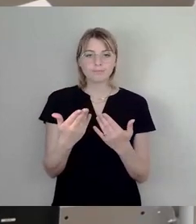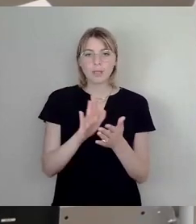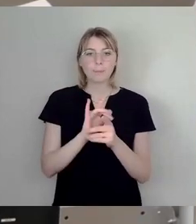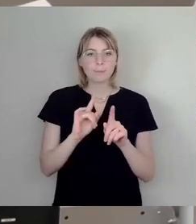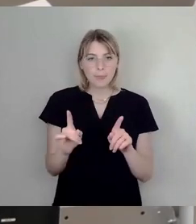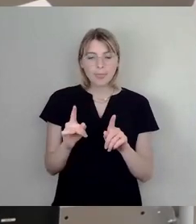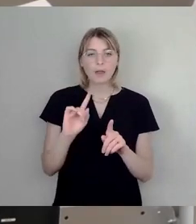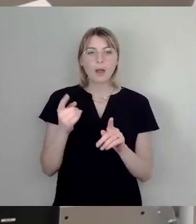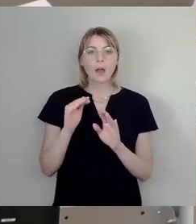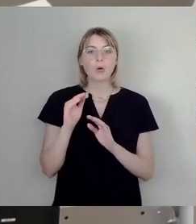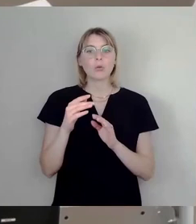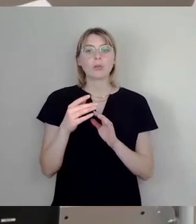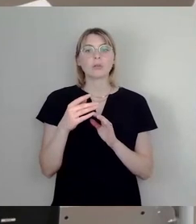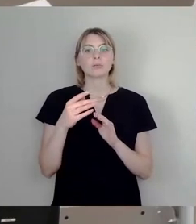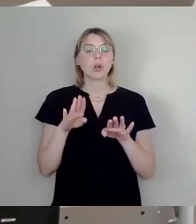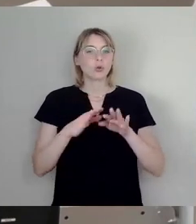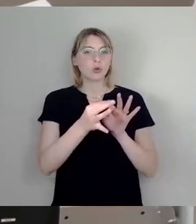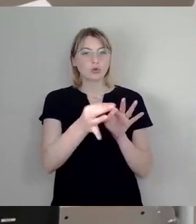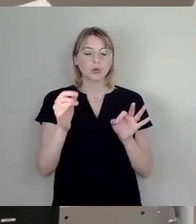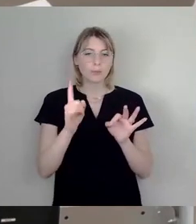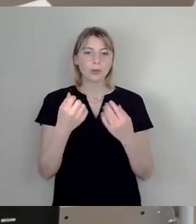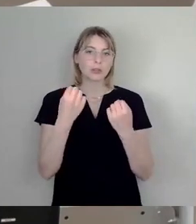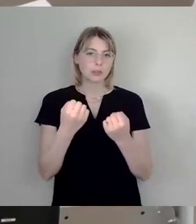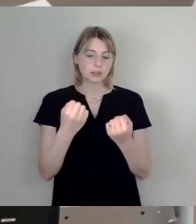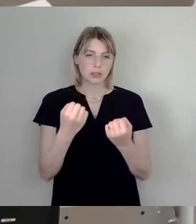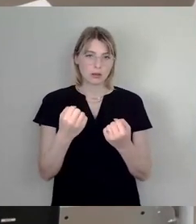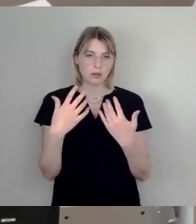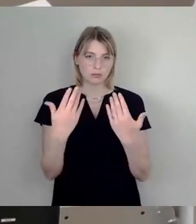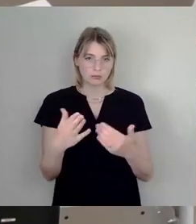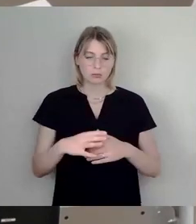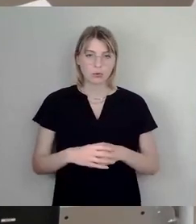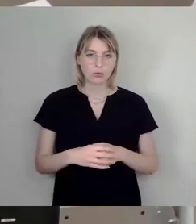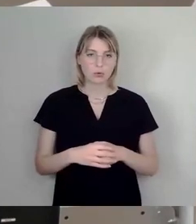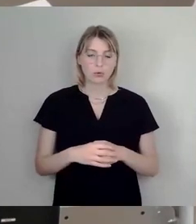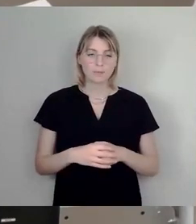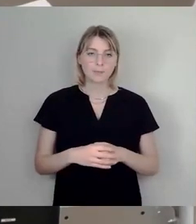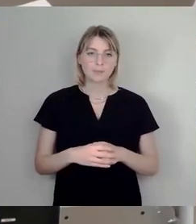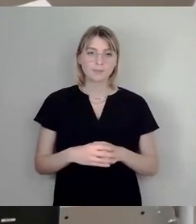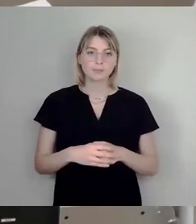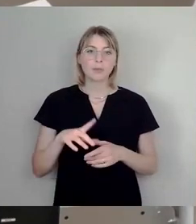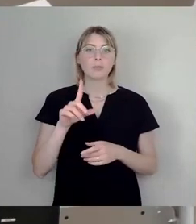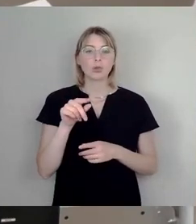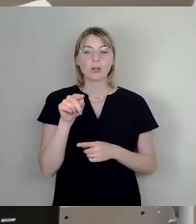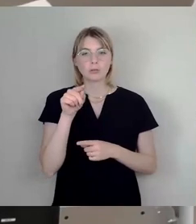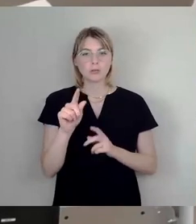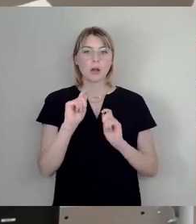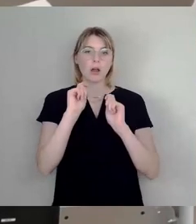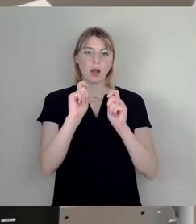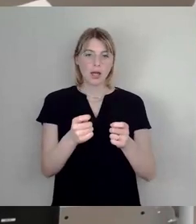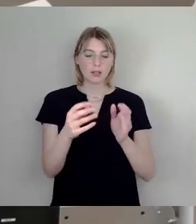Grundstücke zu sichern, die dann im Bedarfsfall irgendwann zur Verfügung gestanden haben. Also insoweit können wir diesem Antragspunkt